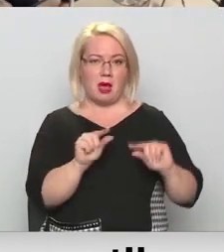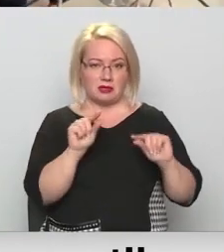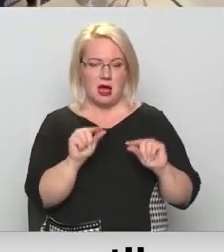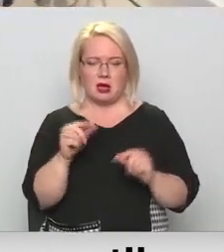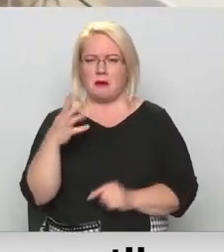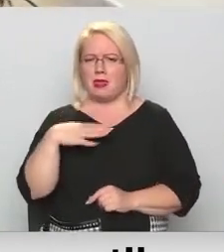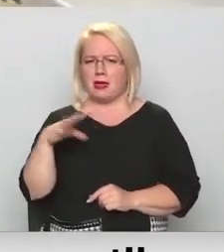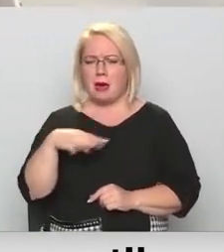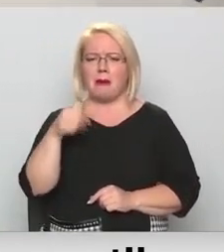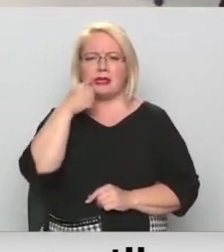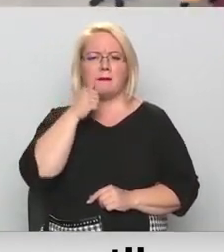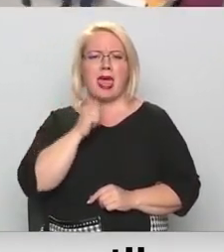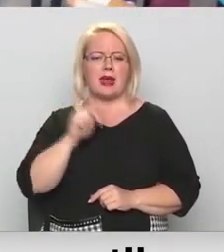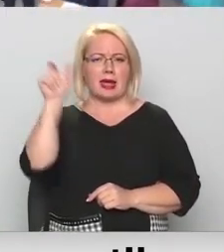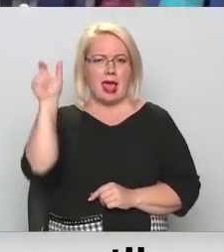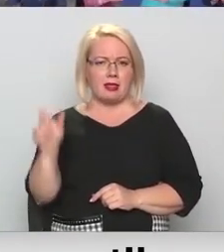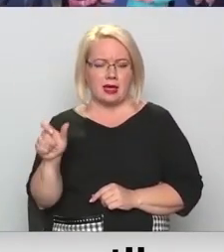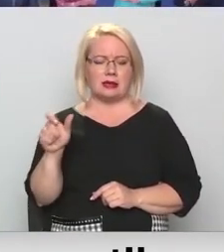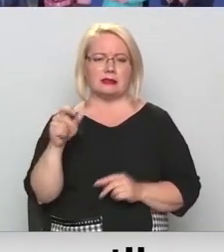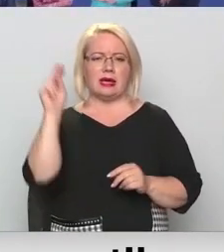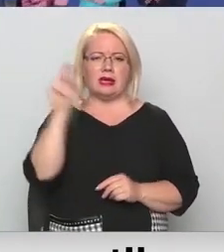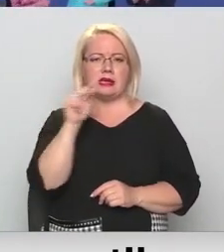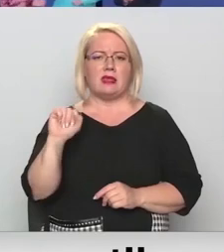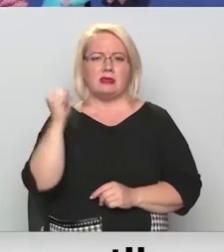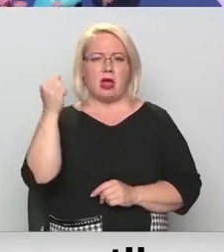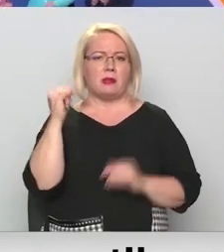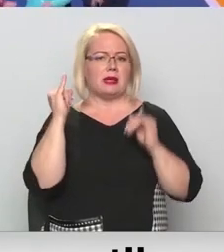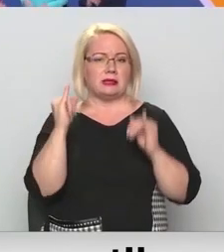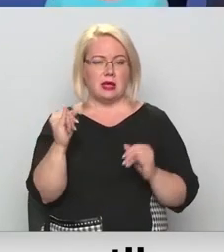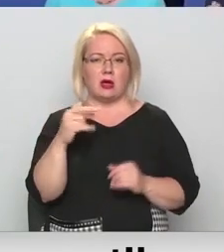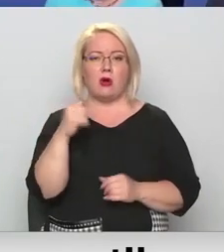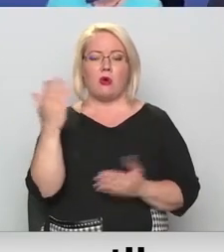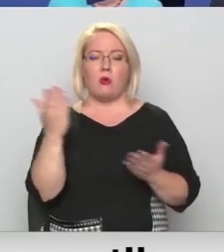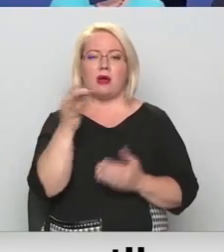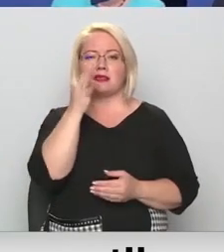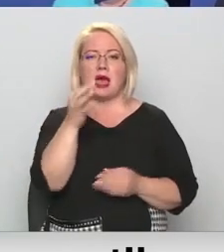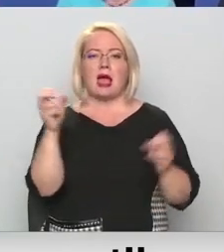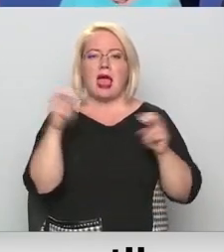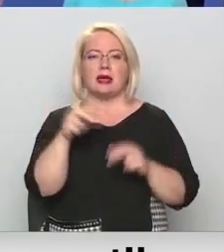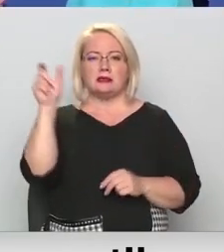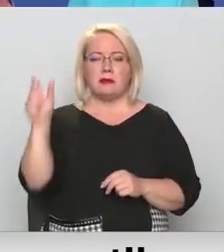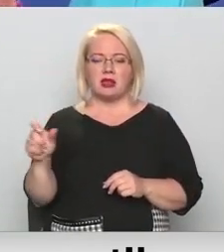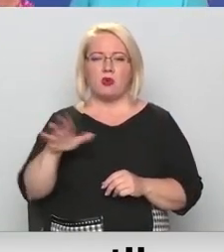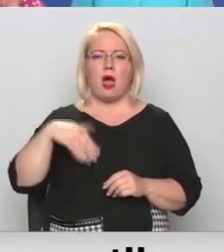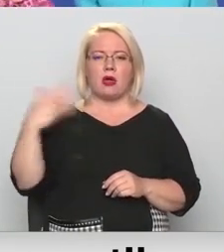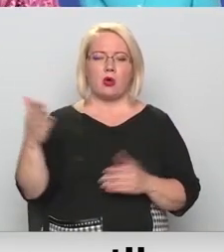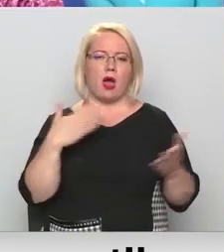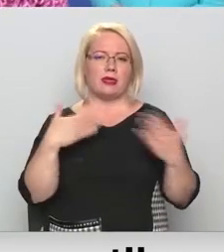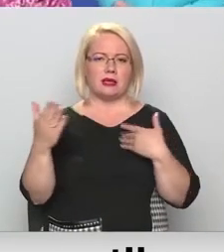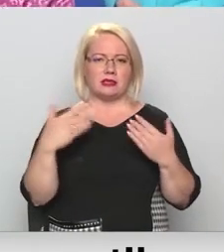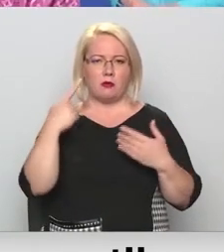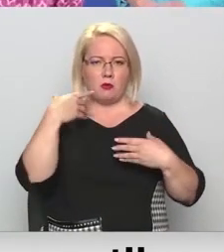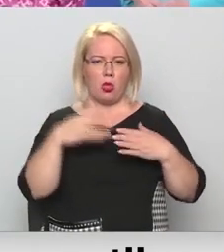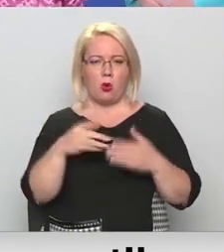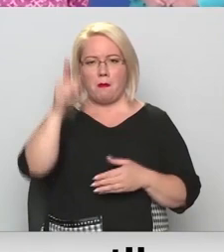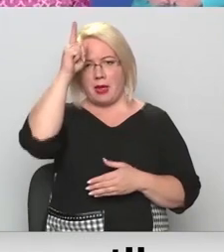kāpēc tad Merkeles Kristīgajiem demokrātiem ir klājies tik slikti? Lūko sāka eksperts no Eiropas ārējo attiecību padomas Berlīnas